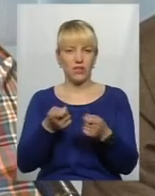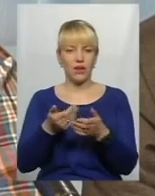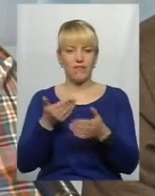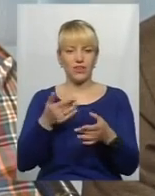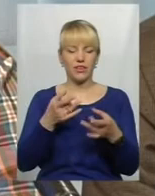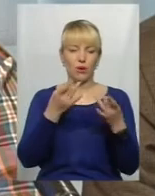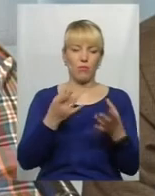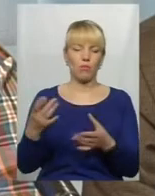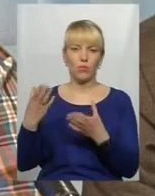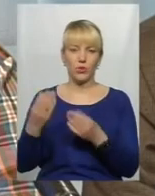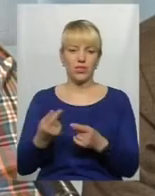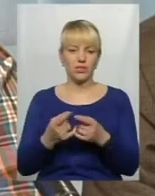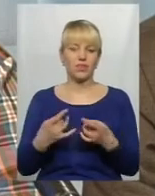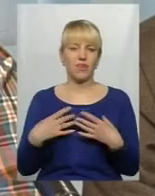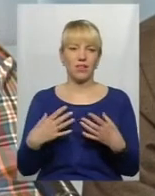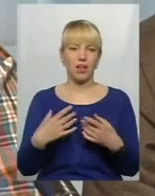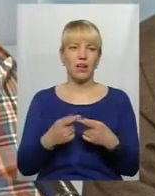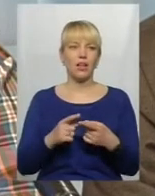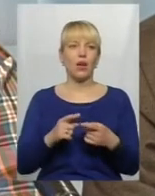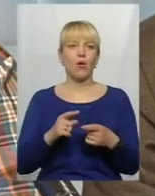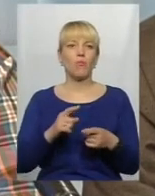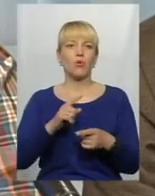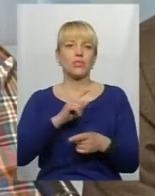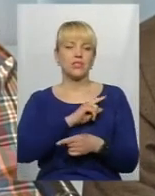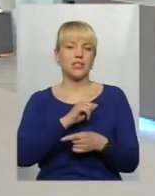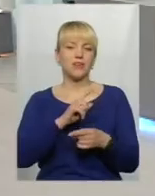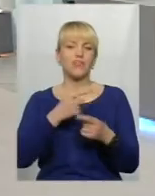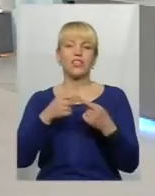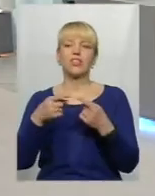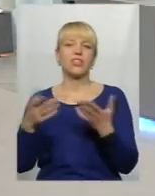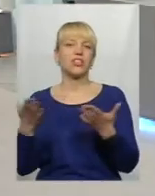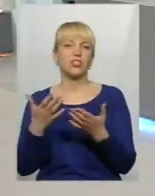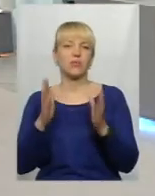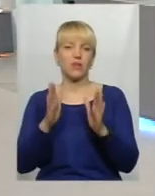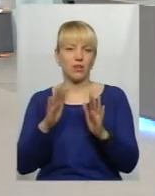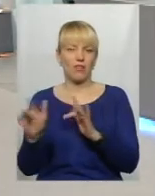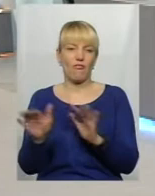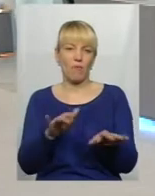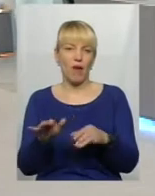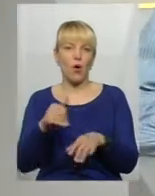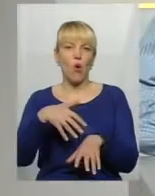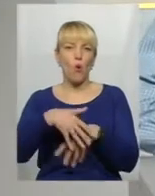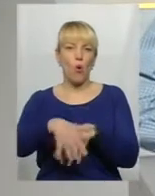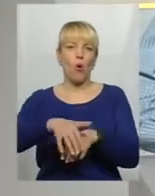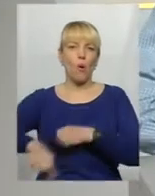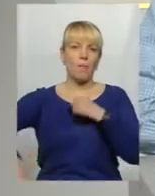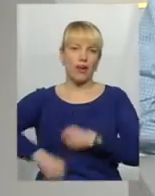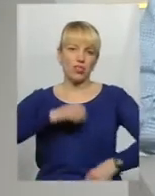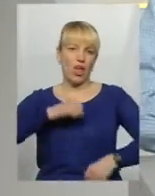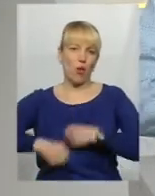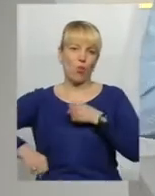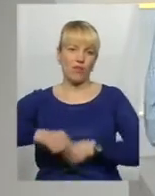ці свята відрізняються тільки посиленими вправами в маршруванні. Ну, знову ж таки, сатирик, певно, що